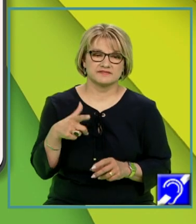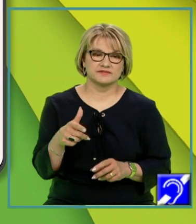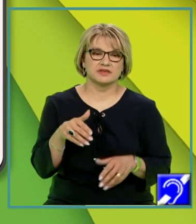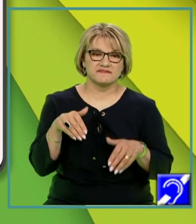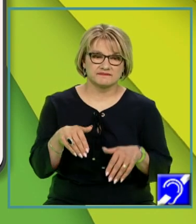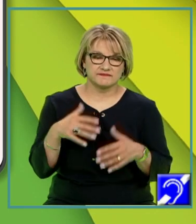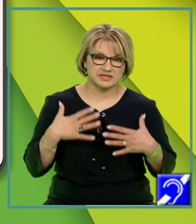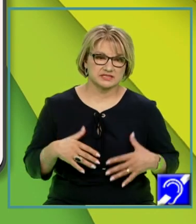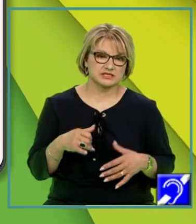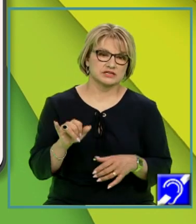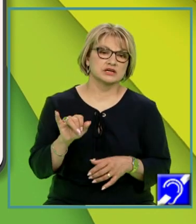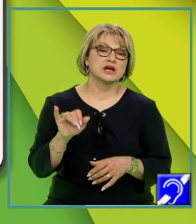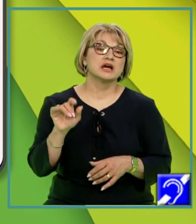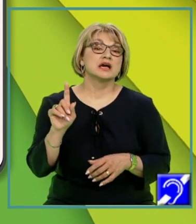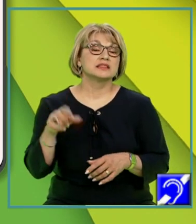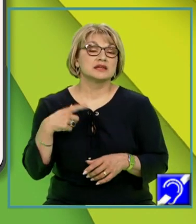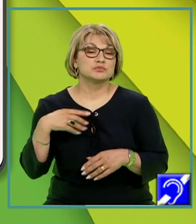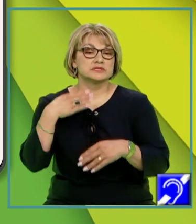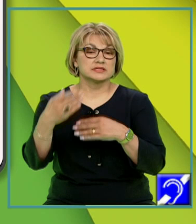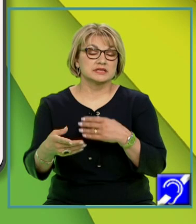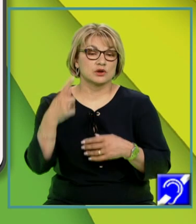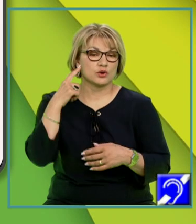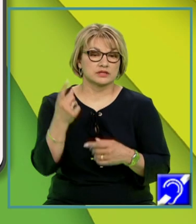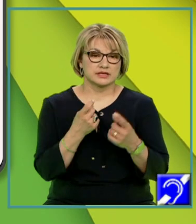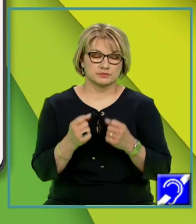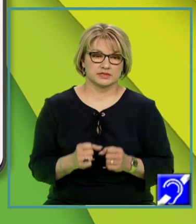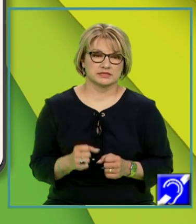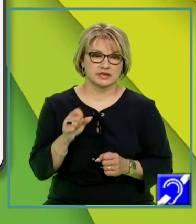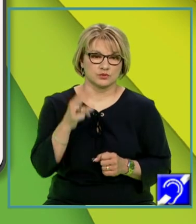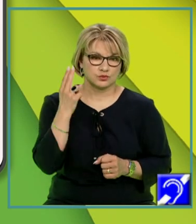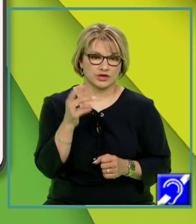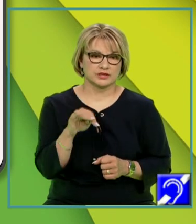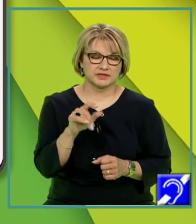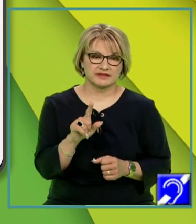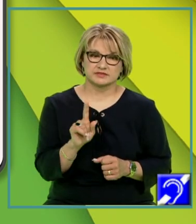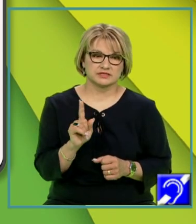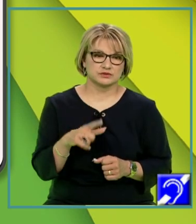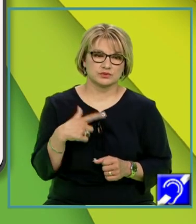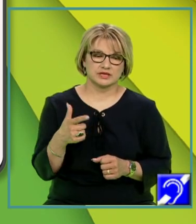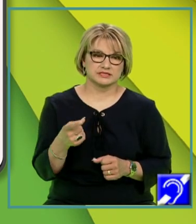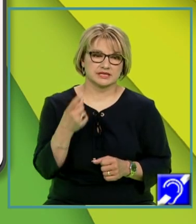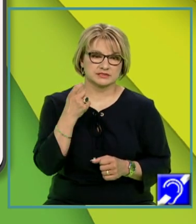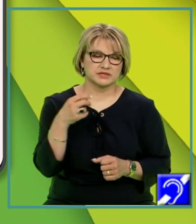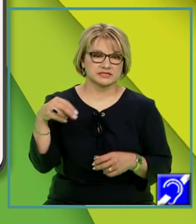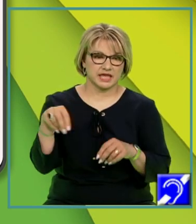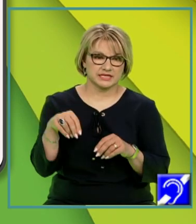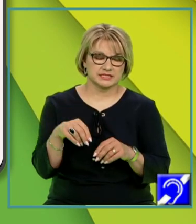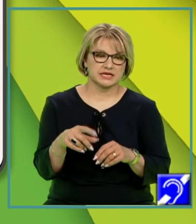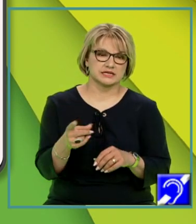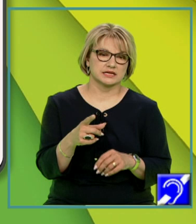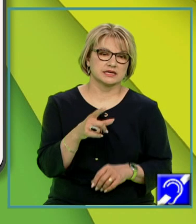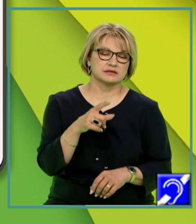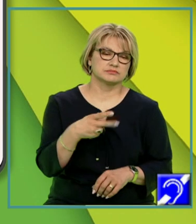cunoaștere care se întinde dincolo de experiență. La temelia cunoașterii metafizice, nu va sta așadar nici experiența externă, care